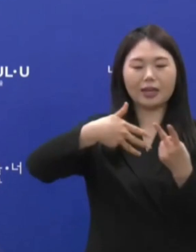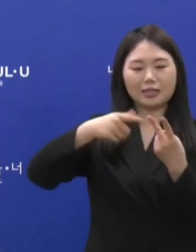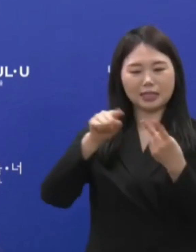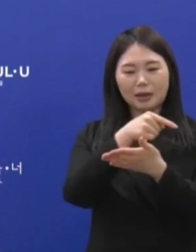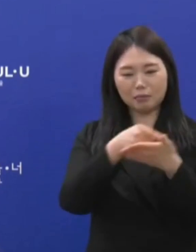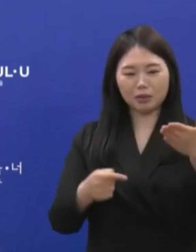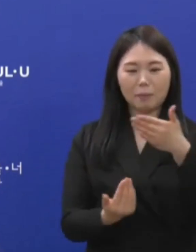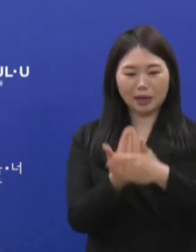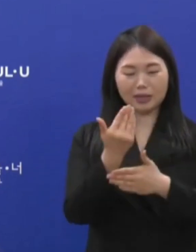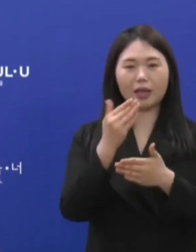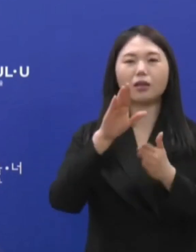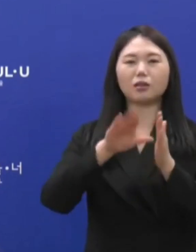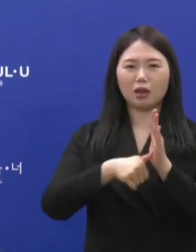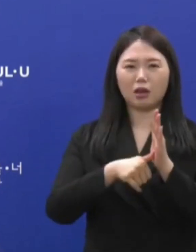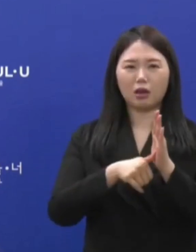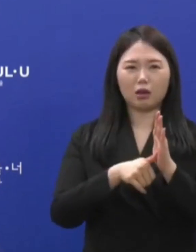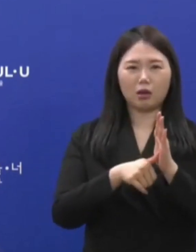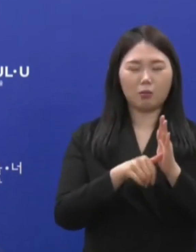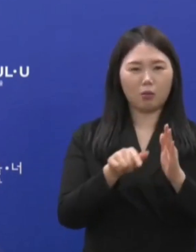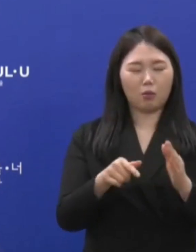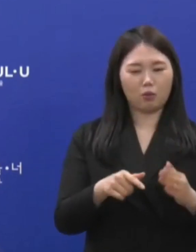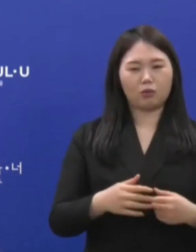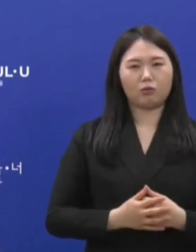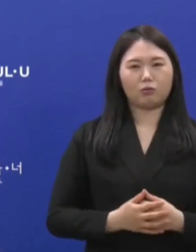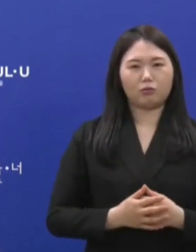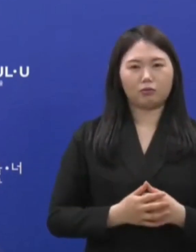관용조차 없을 것임을 약속드리겠습니다.